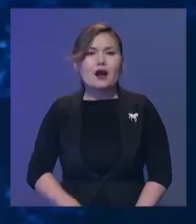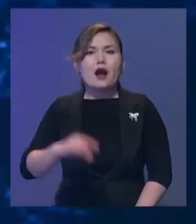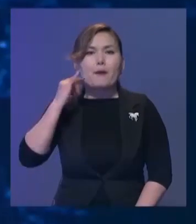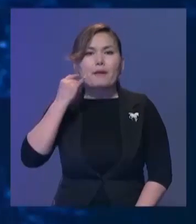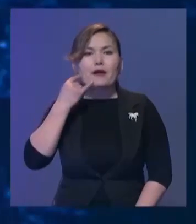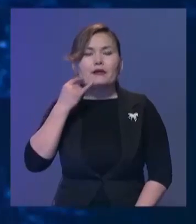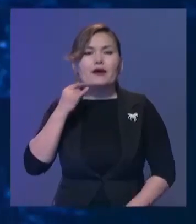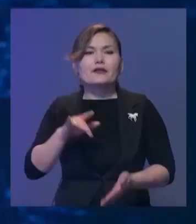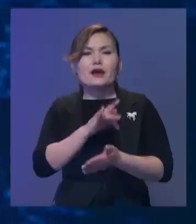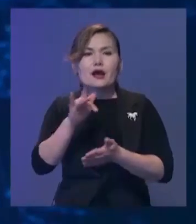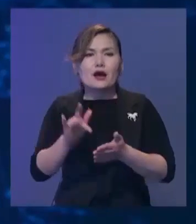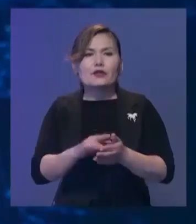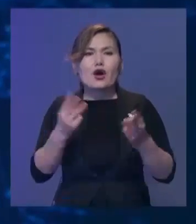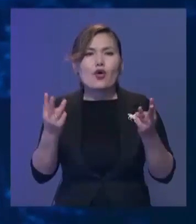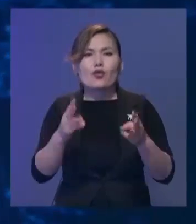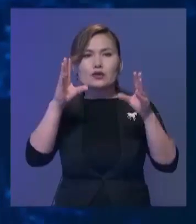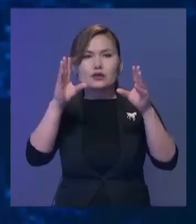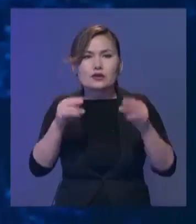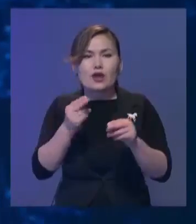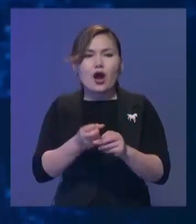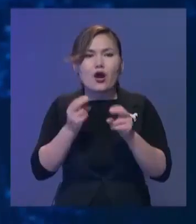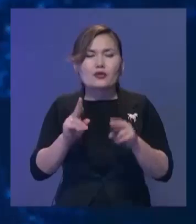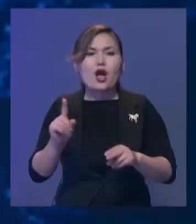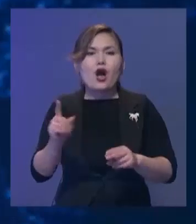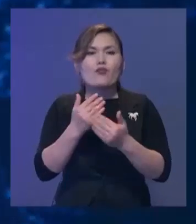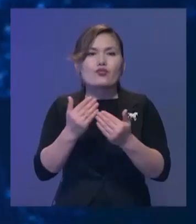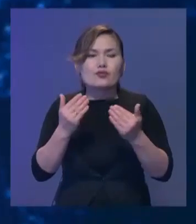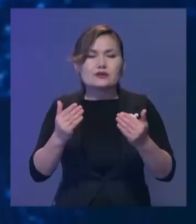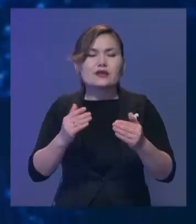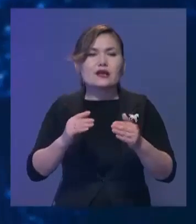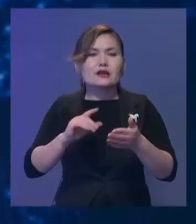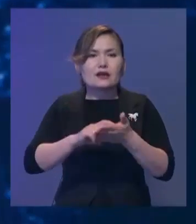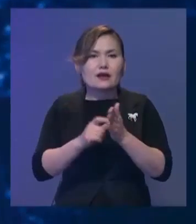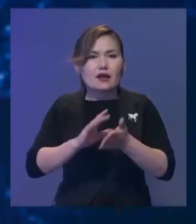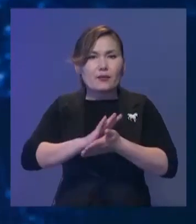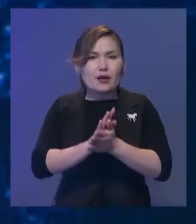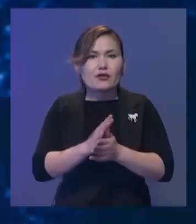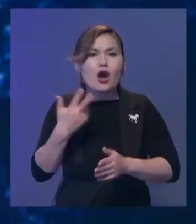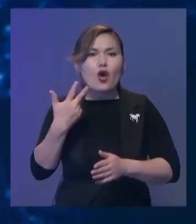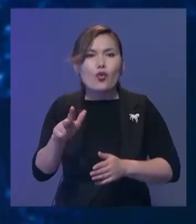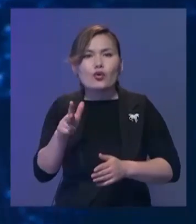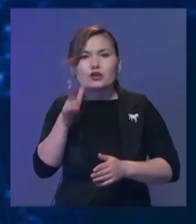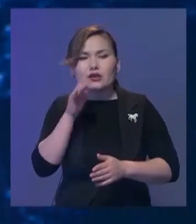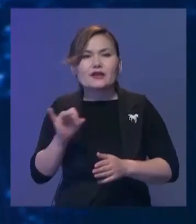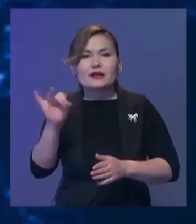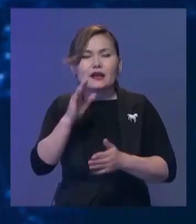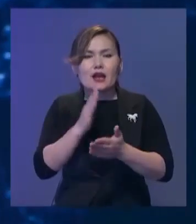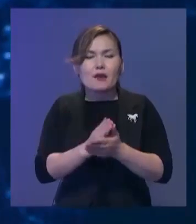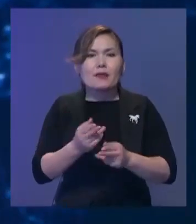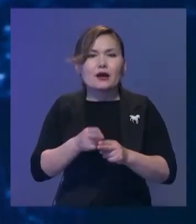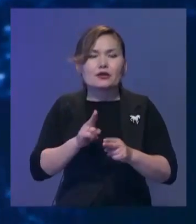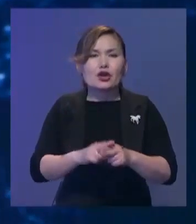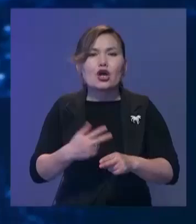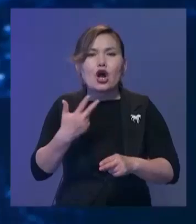Павладардағы өрт сөндіру қауіпсіздігі музея тар ғимаратта орналасқан. 30 жылдық тарихы бар. Мәдениет ордасы 3 жыл бұрын